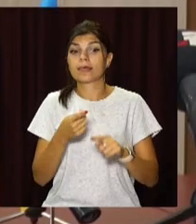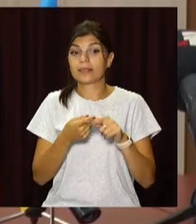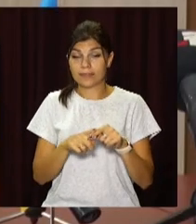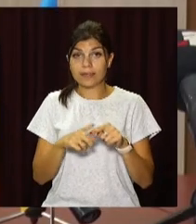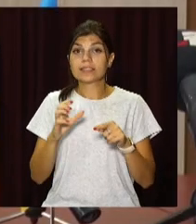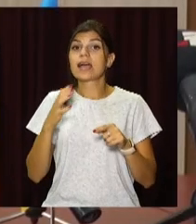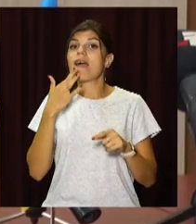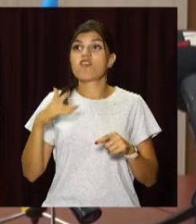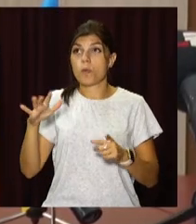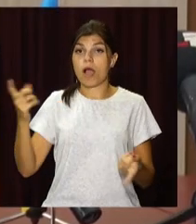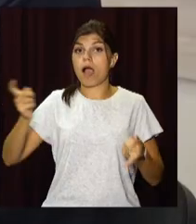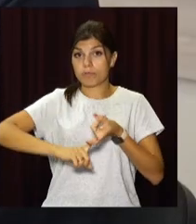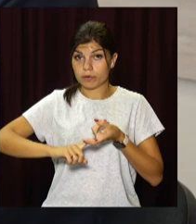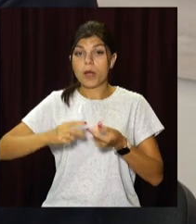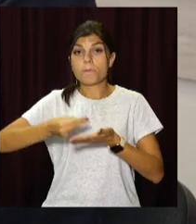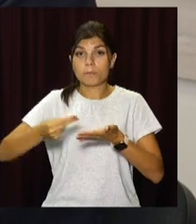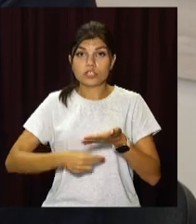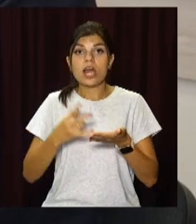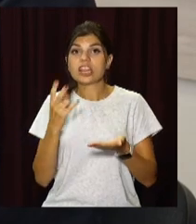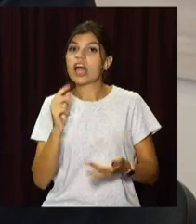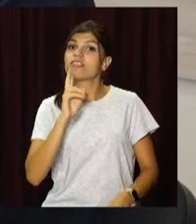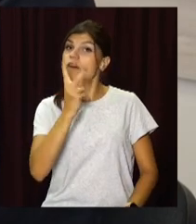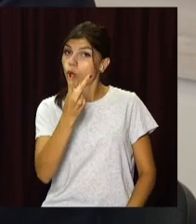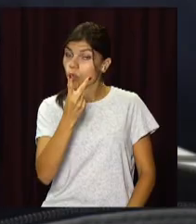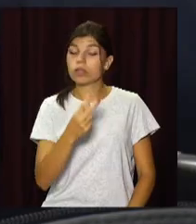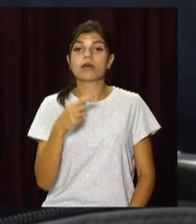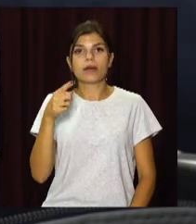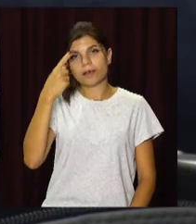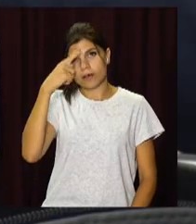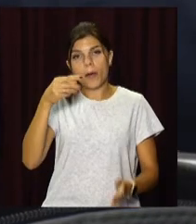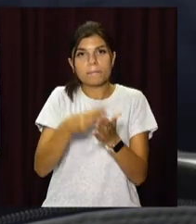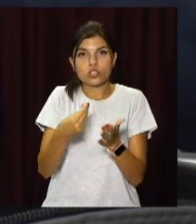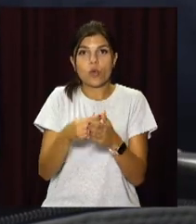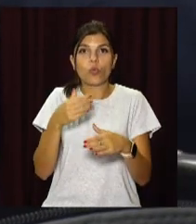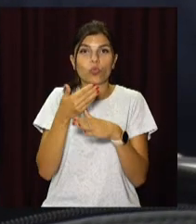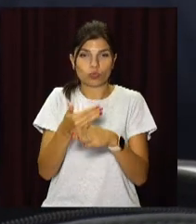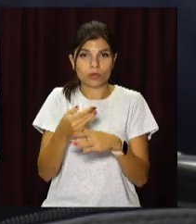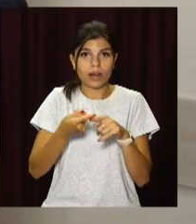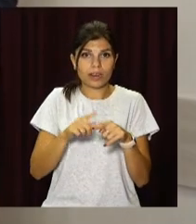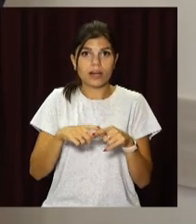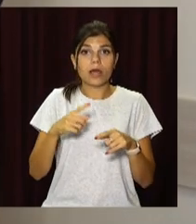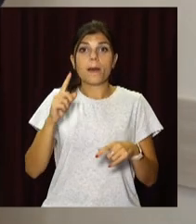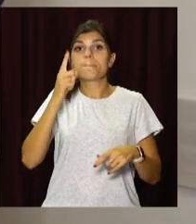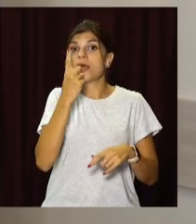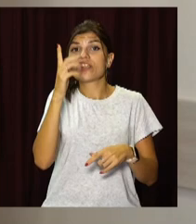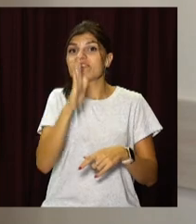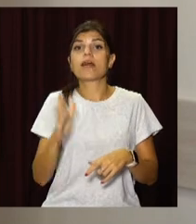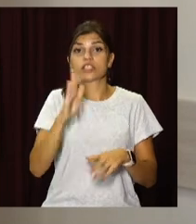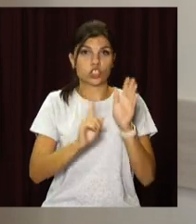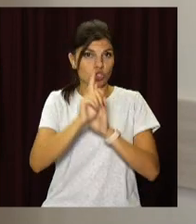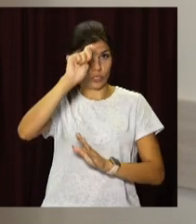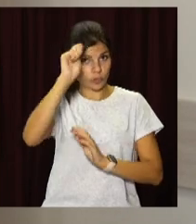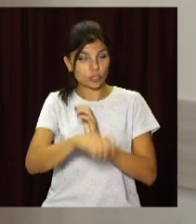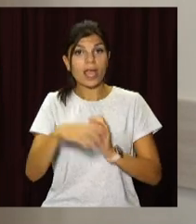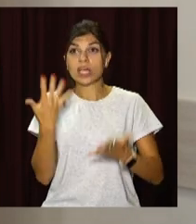Радою Європи міськрада Кам'янського підписала на два роки. Реалізація проєкту «Бюджет участі діти» стартує вже 1 вересня. Якщо він